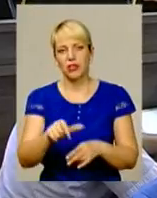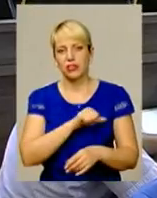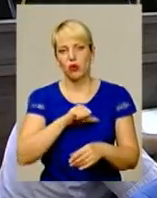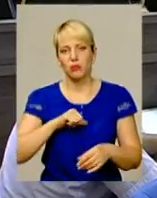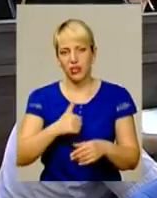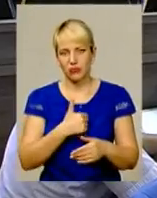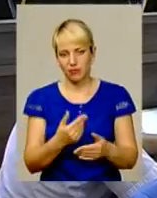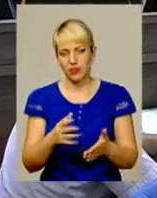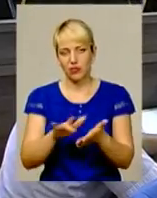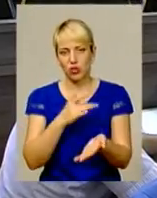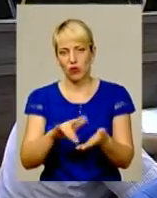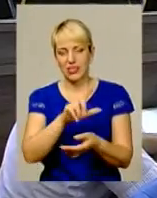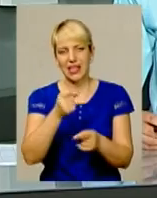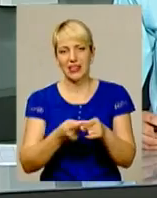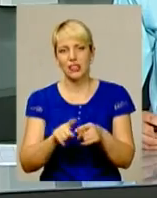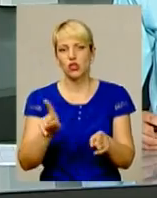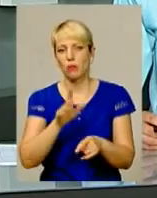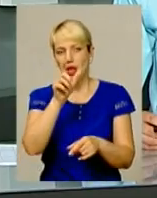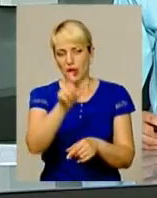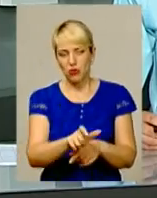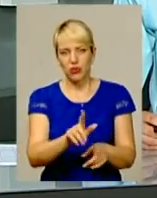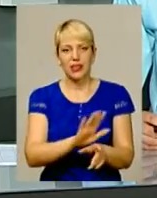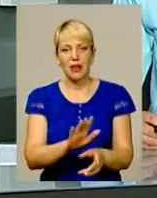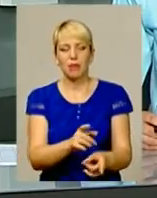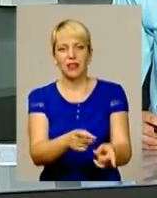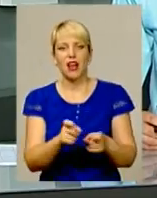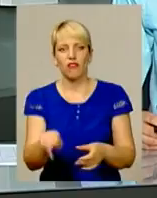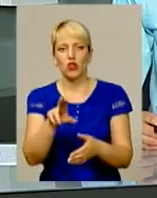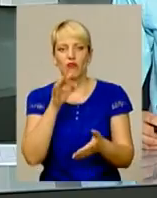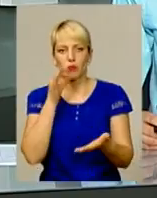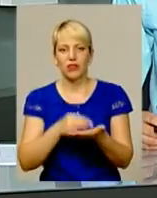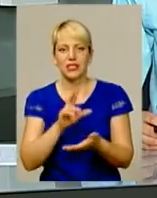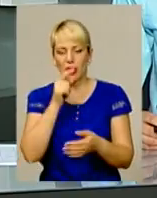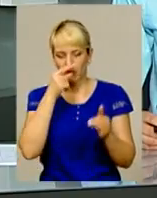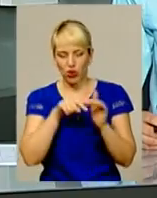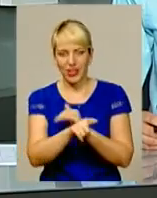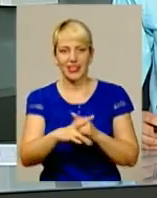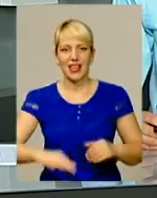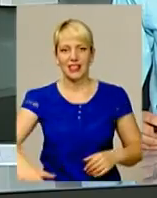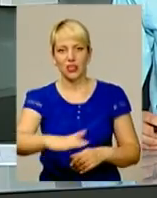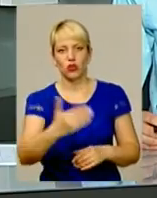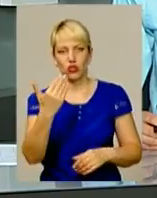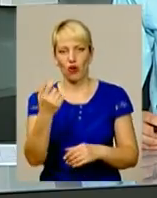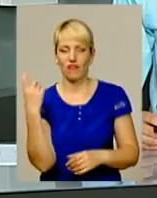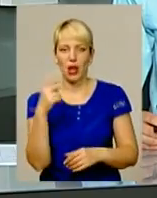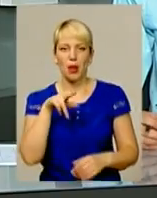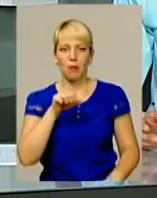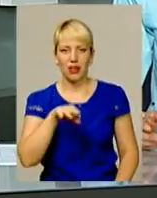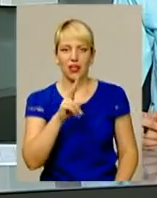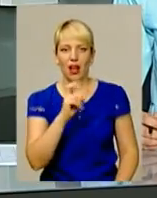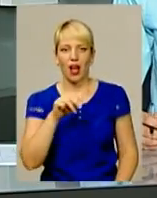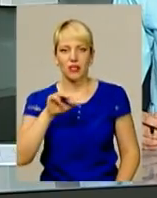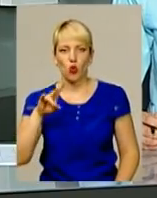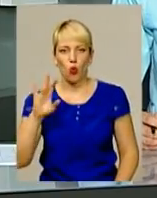розрахуватися за те, щоб його не притягували до відповідальності за проникнення на територію його власності ПАД Катіон.